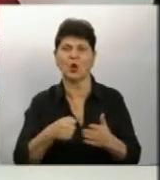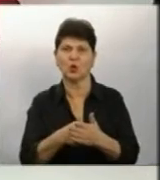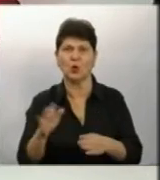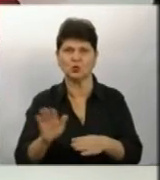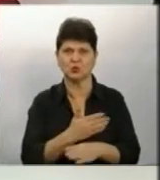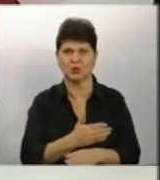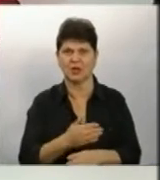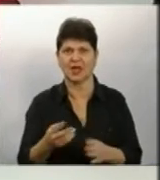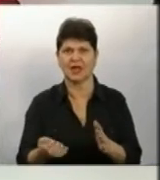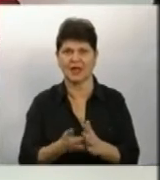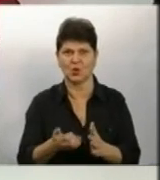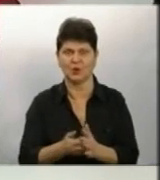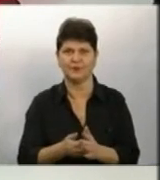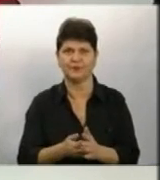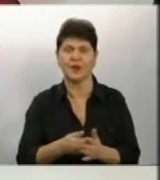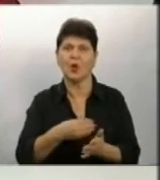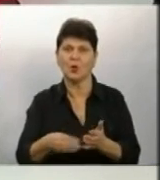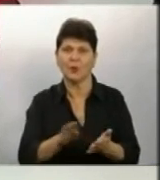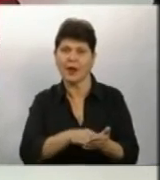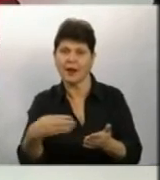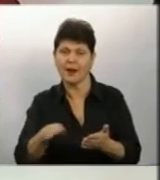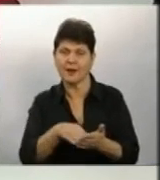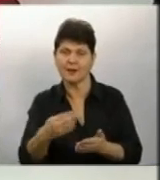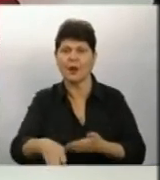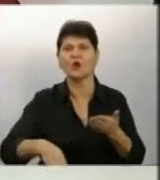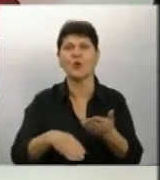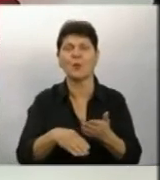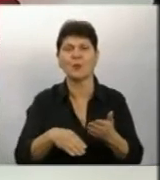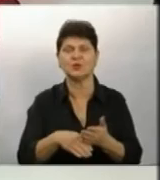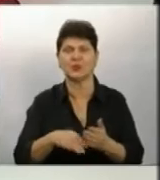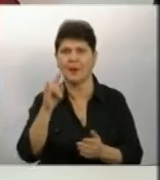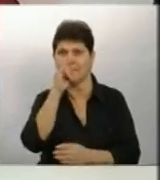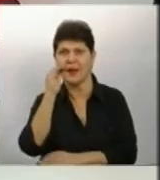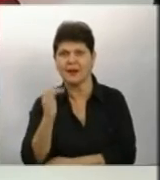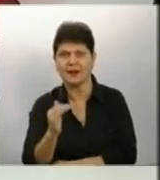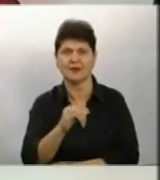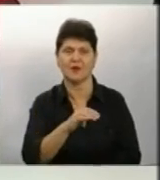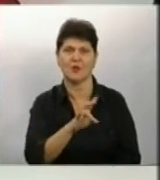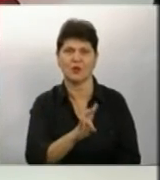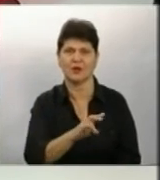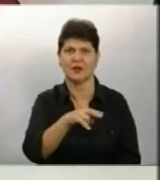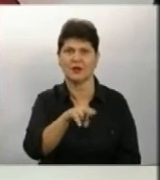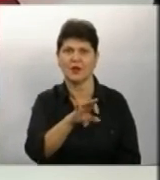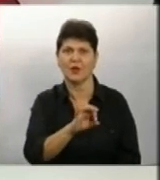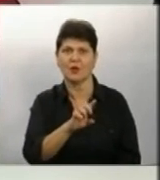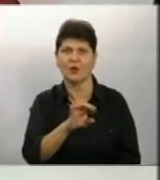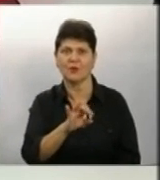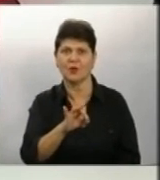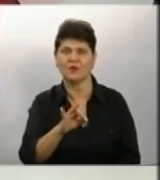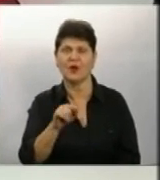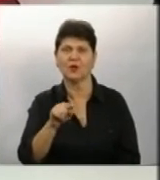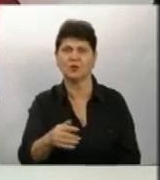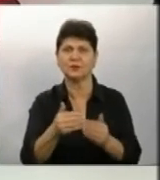недоліків Купи календар допоможуть маленькому Нікіті Добровольському У галереї 21-го століття у ці хвилини